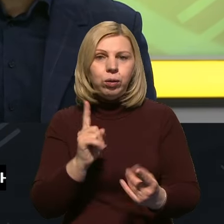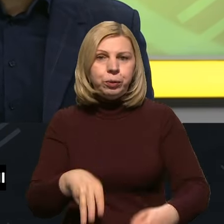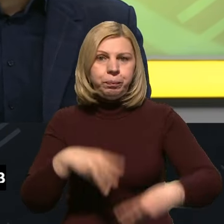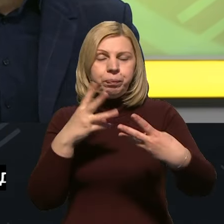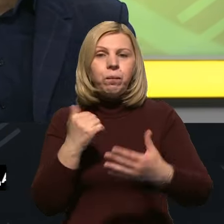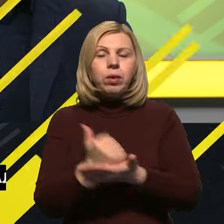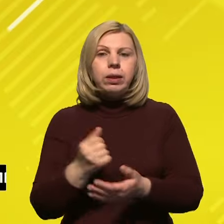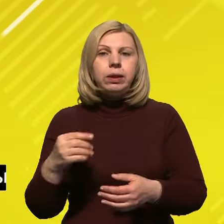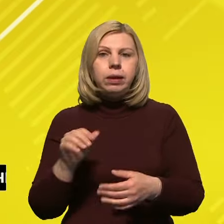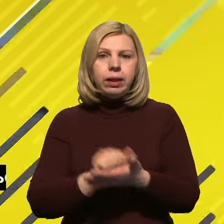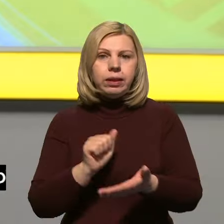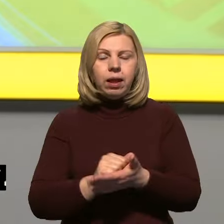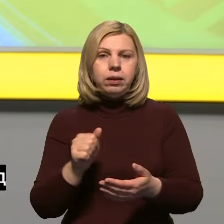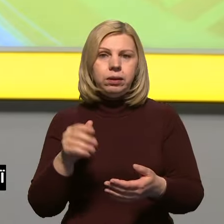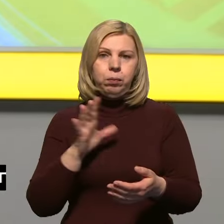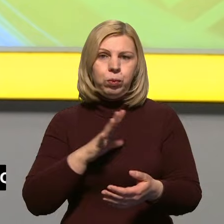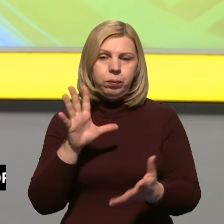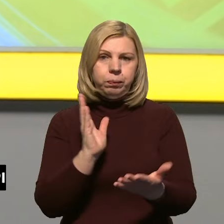редактор військового порталу «Девінз-Експрес» був із нами на зв'язку.